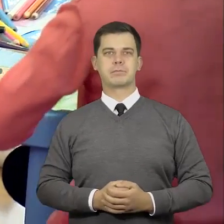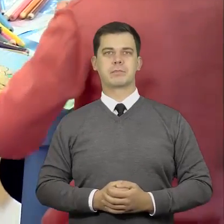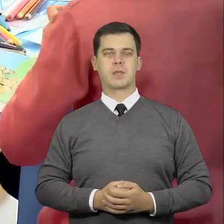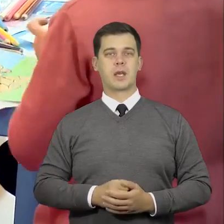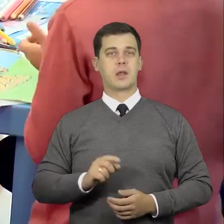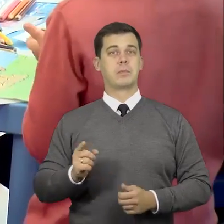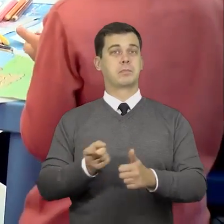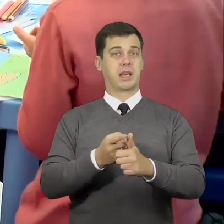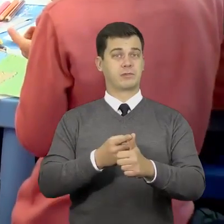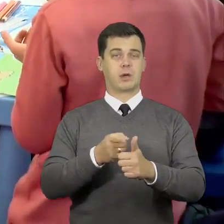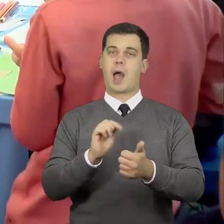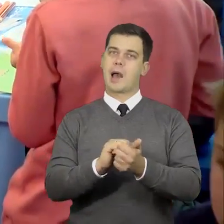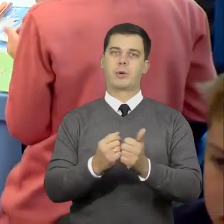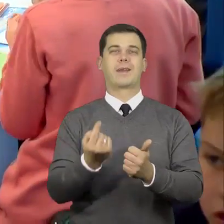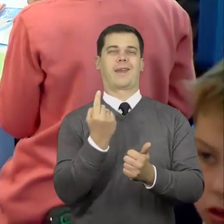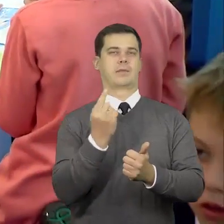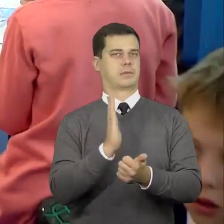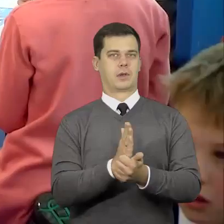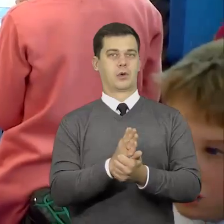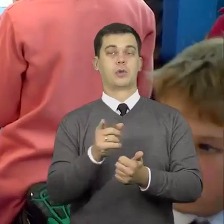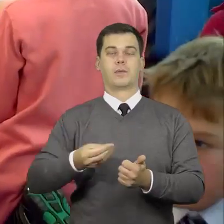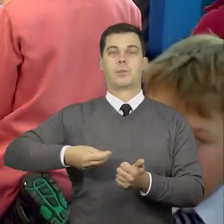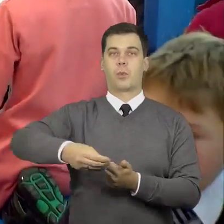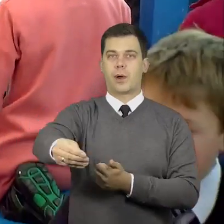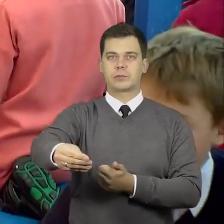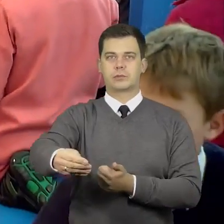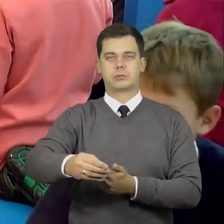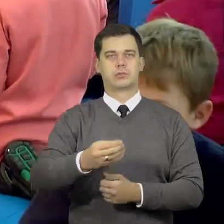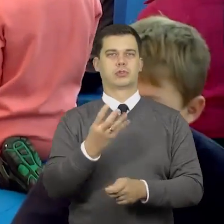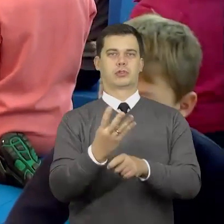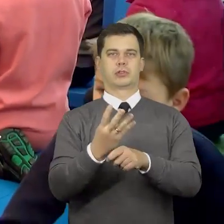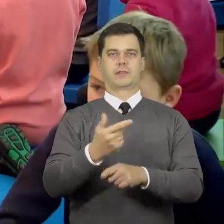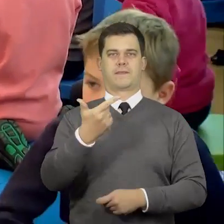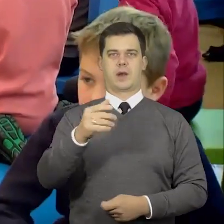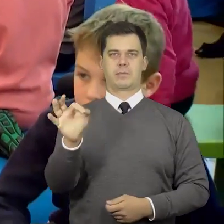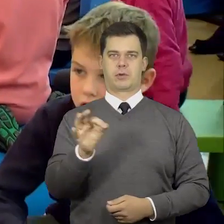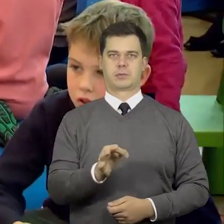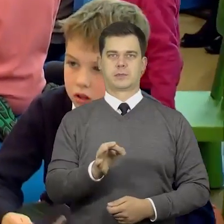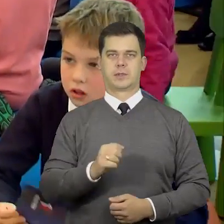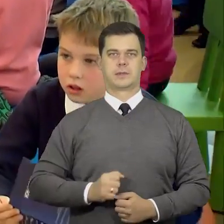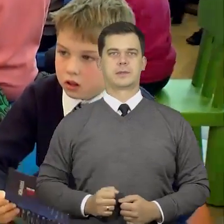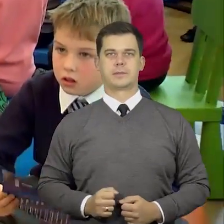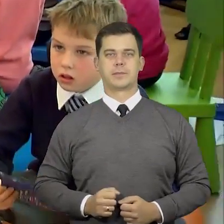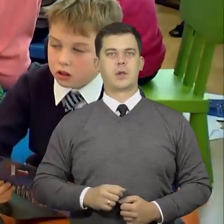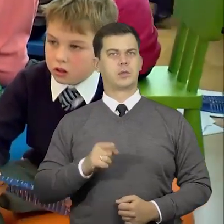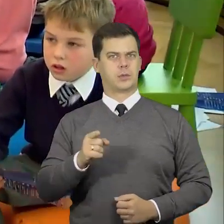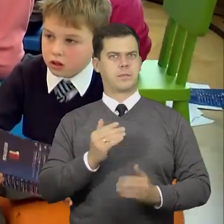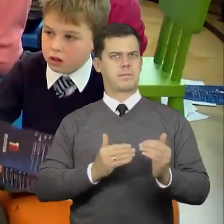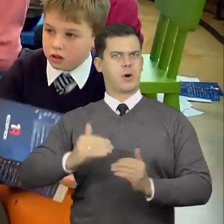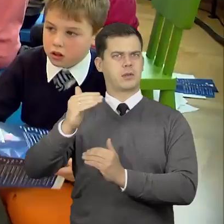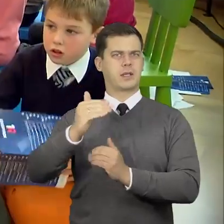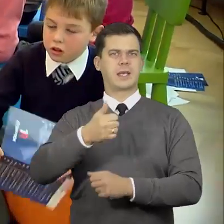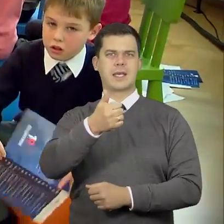Na pierwsze lub jedyne dziecko wypłacanych jest około 42% świadczeń. To